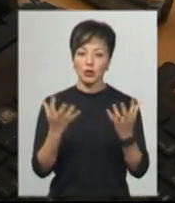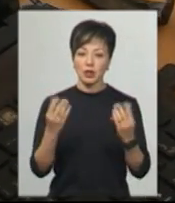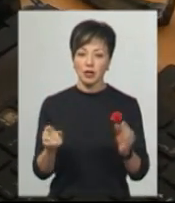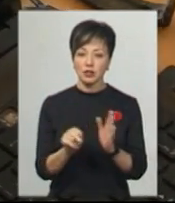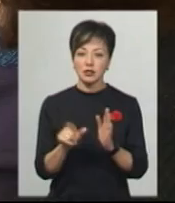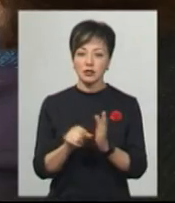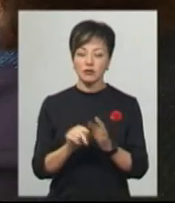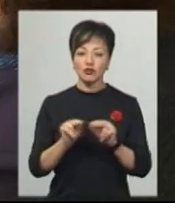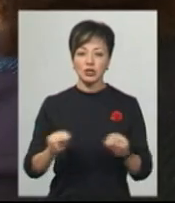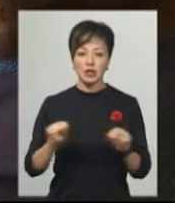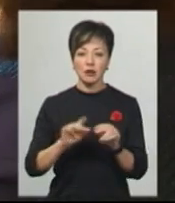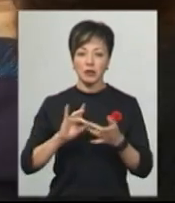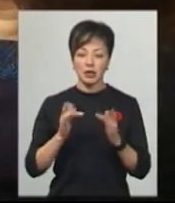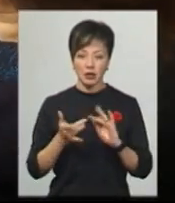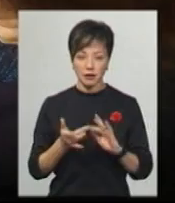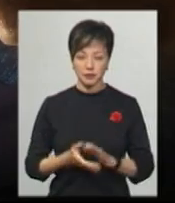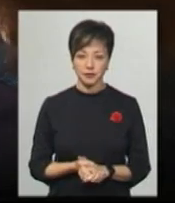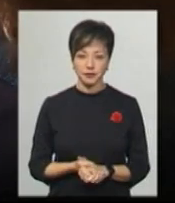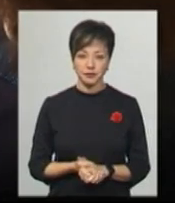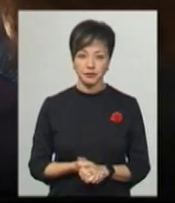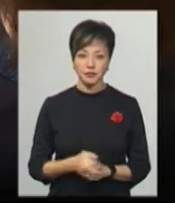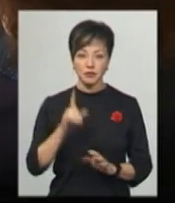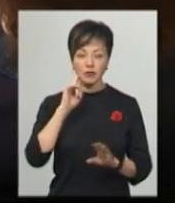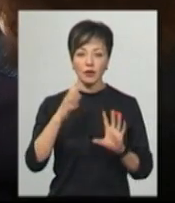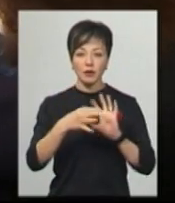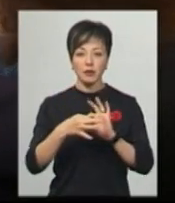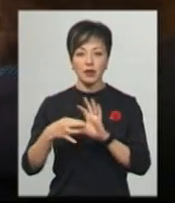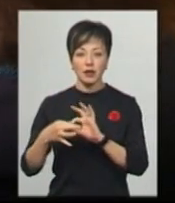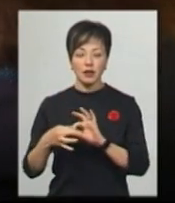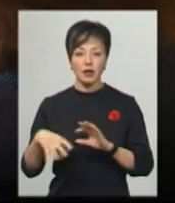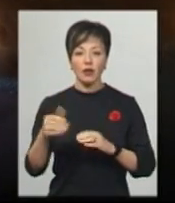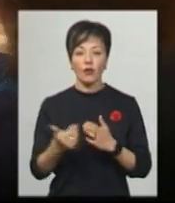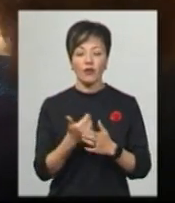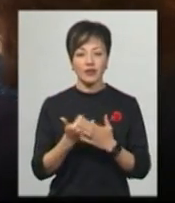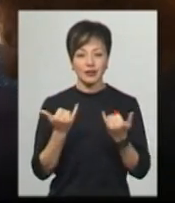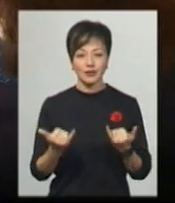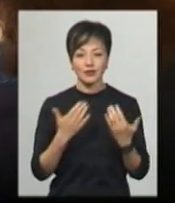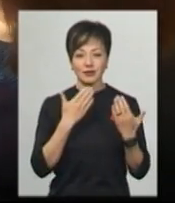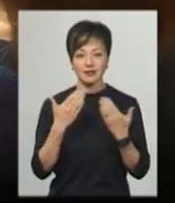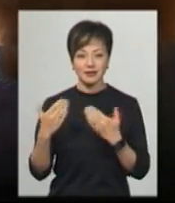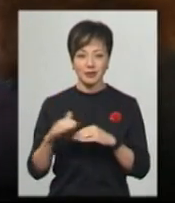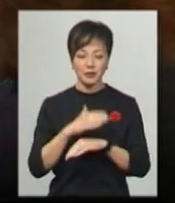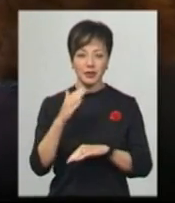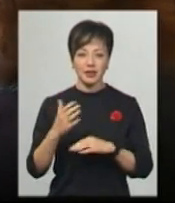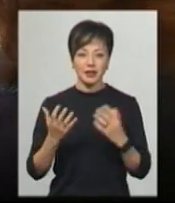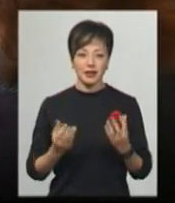вчителем в інтернеті. Доки приєднуються всі учні, які у вас новини сьогодні? Доброго дня.